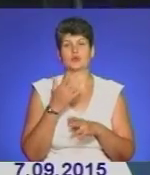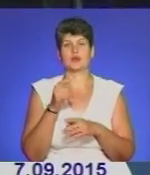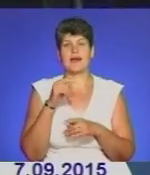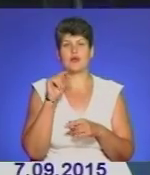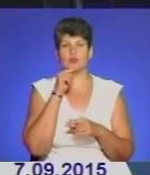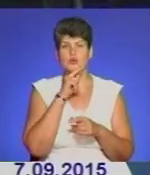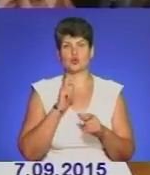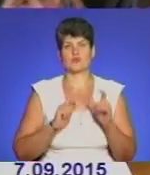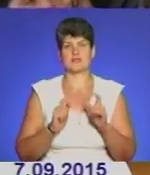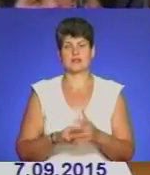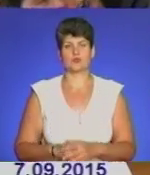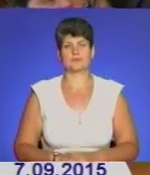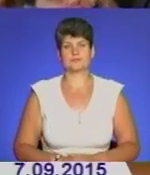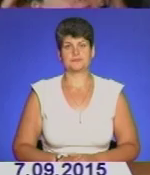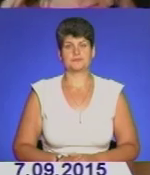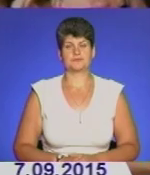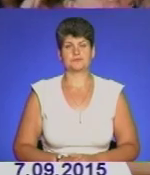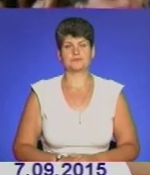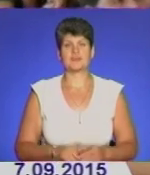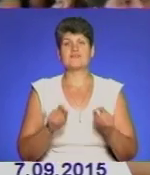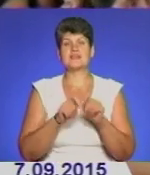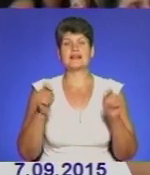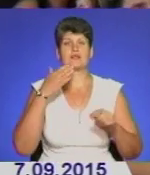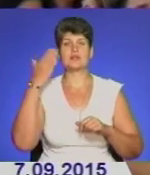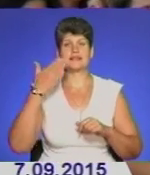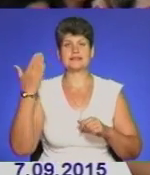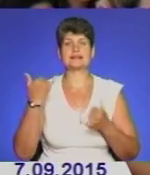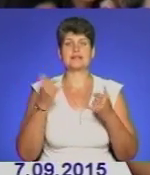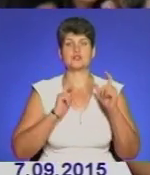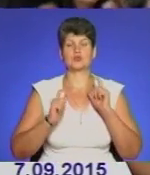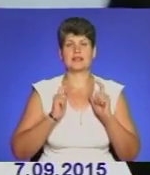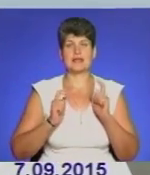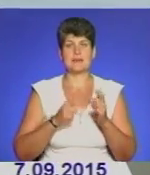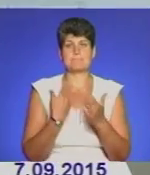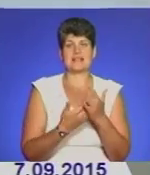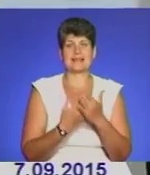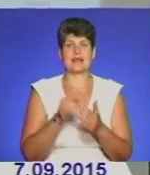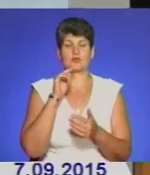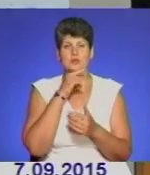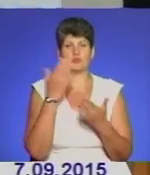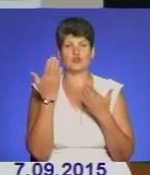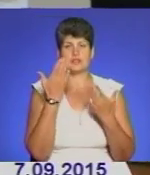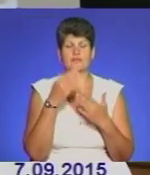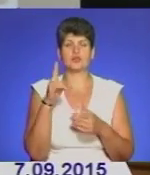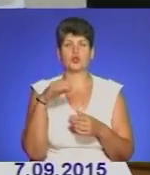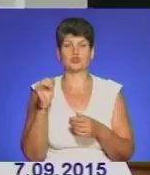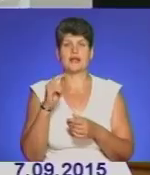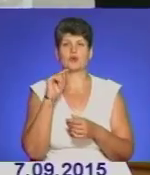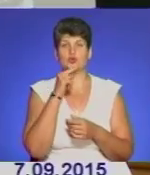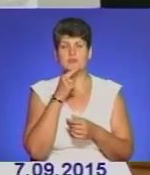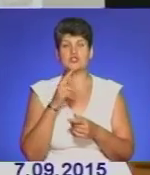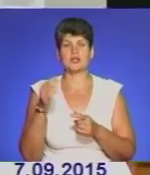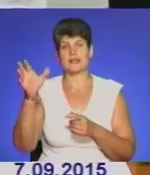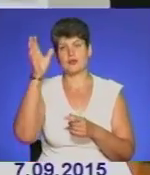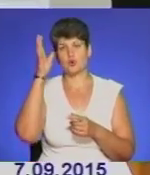університету. Відкриту лекцію для студентів спеціальності «Прикладна економіка» прочитав доктор економічних наук, голова